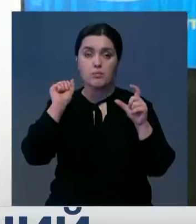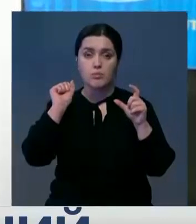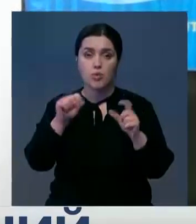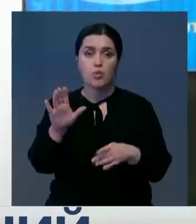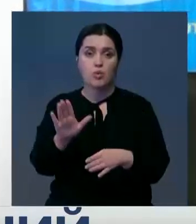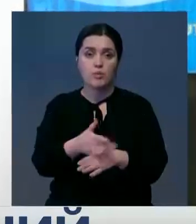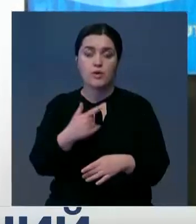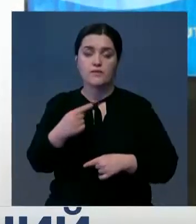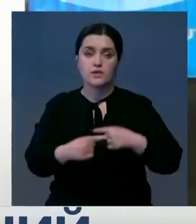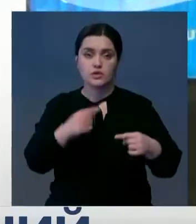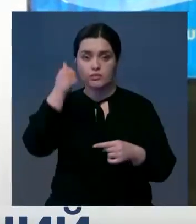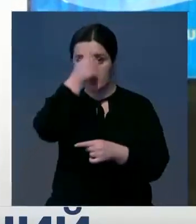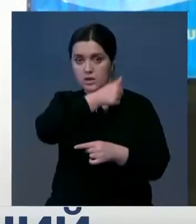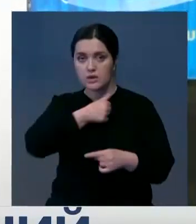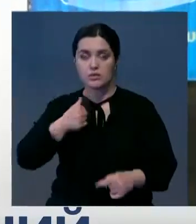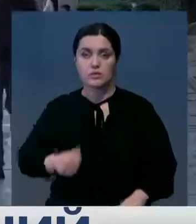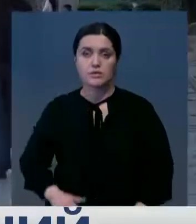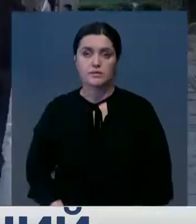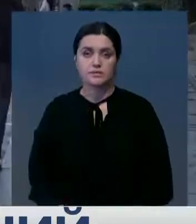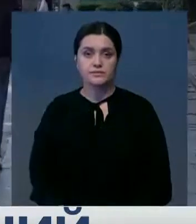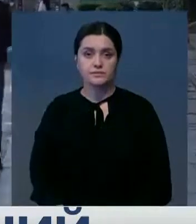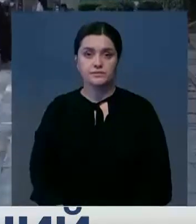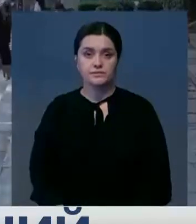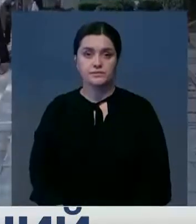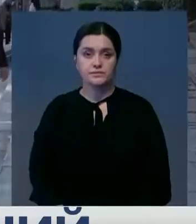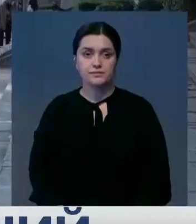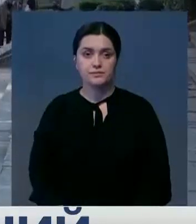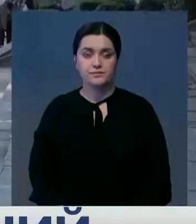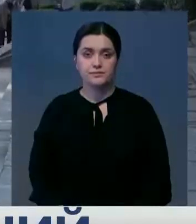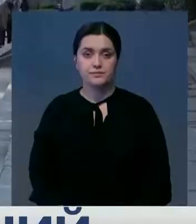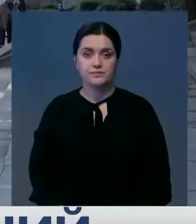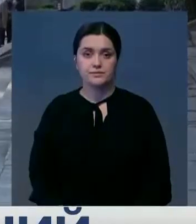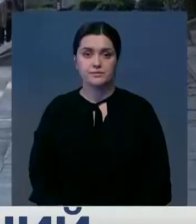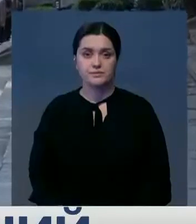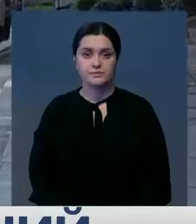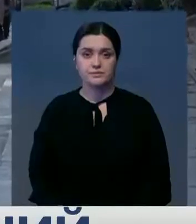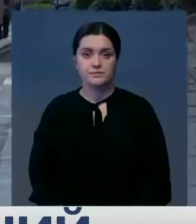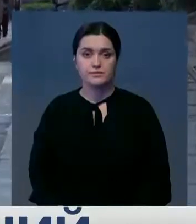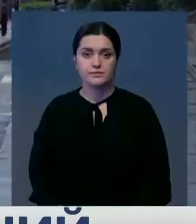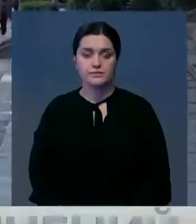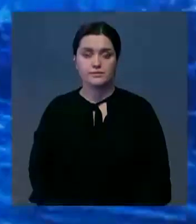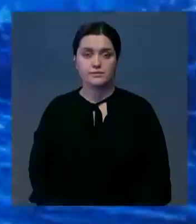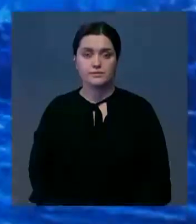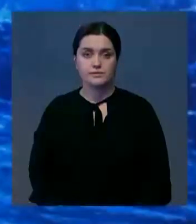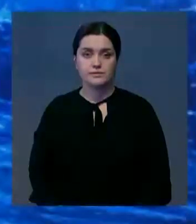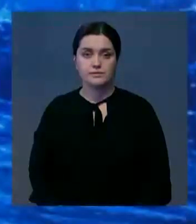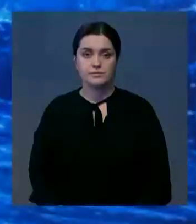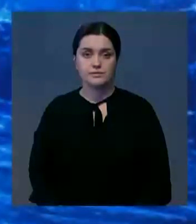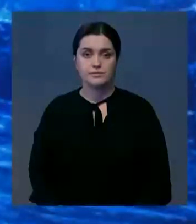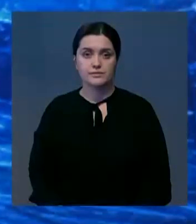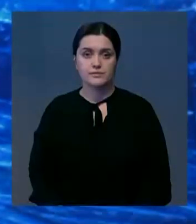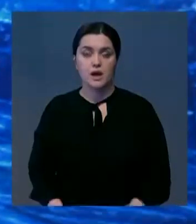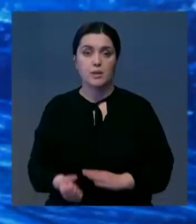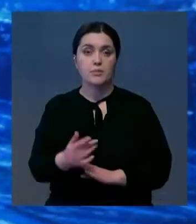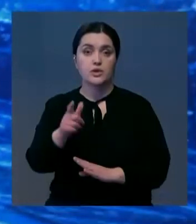случае – в следующем году. Юлия Тужилкина, Шалва, Сурмилашвили, Хабар-24, Грузия, Тбилиси. По